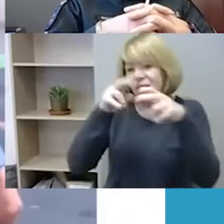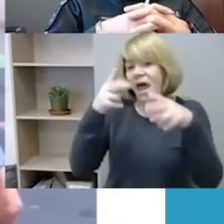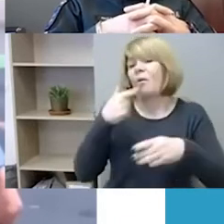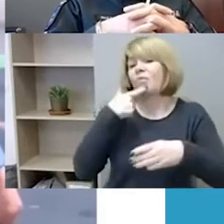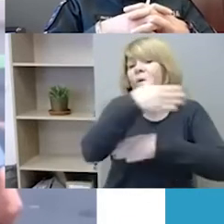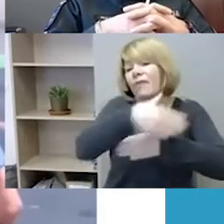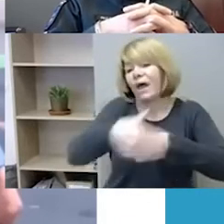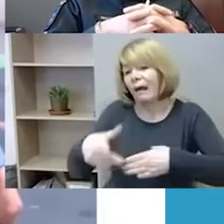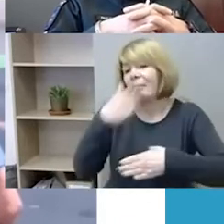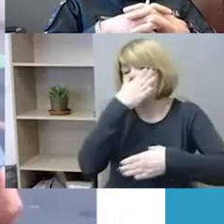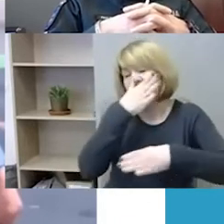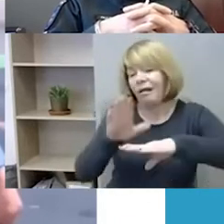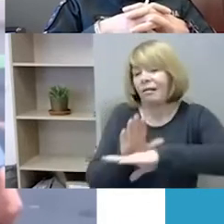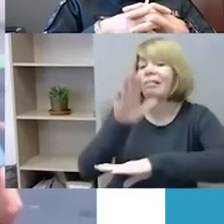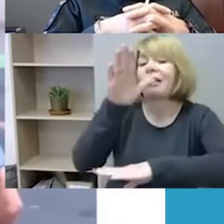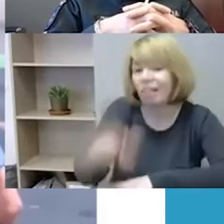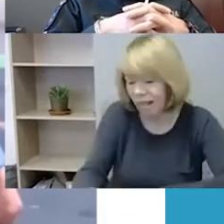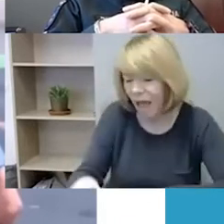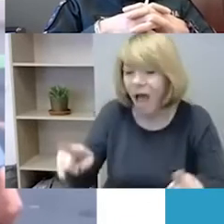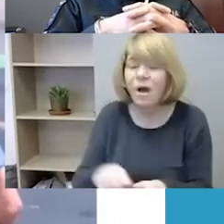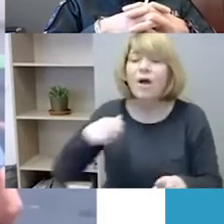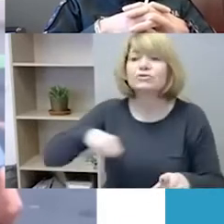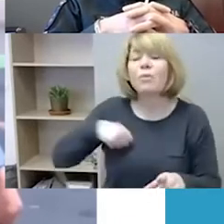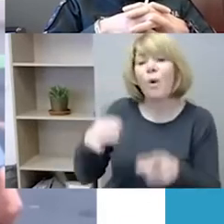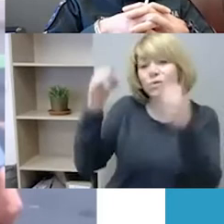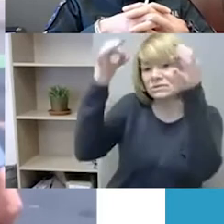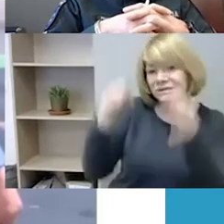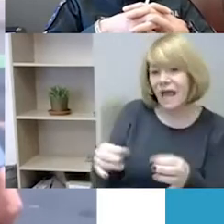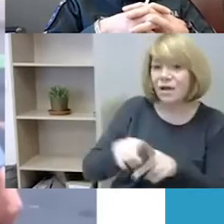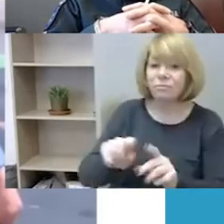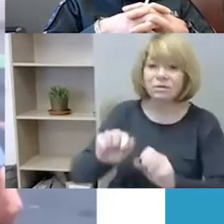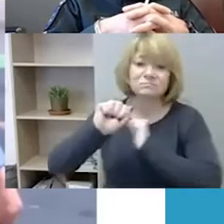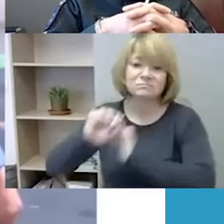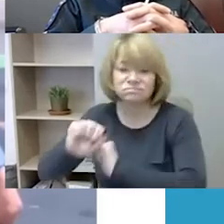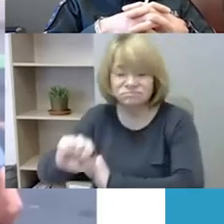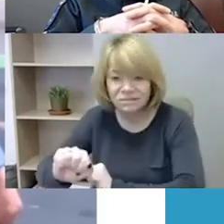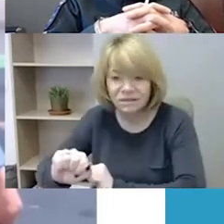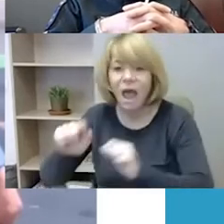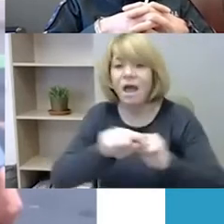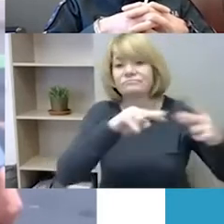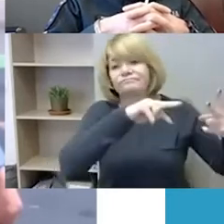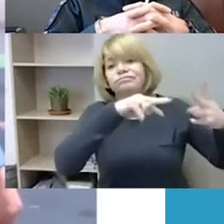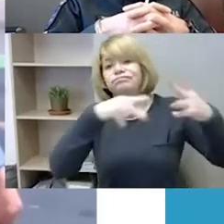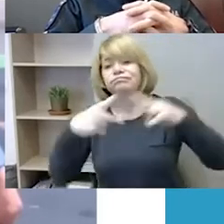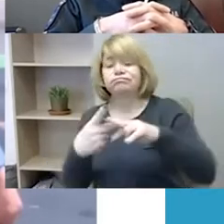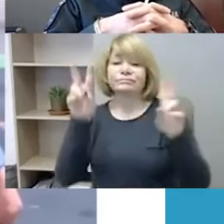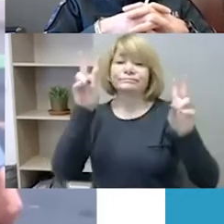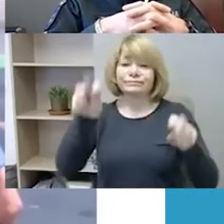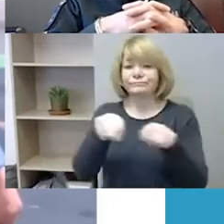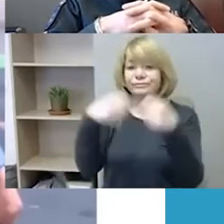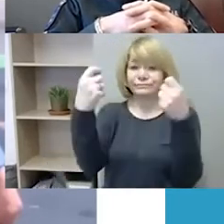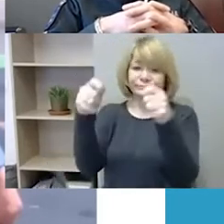Ir iš žmogaus teisių gynėjų tampa žmogaus teisių laužytojais, kas iš tiesų